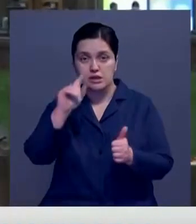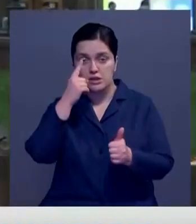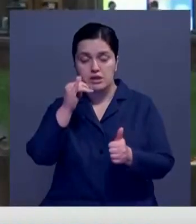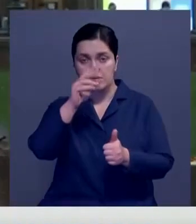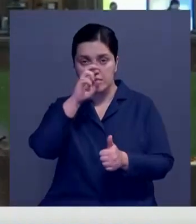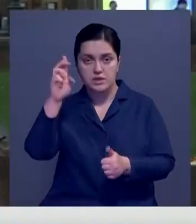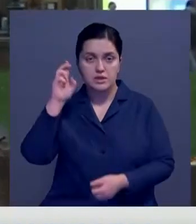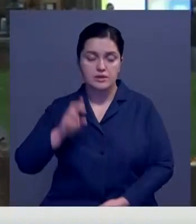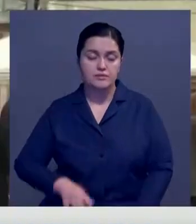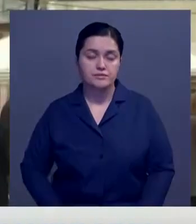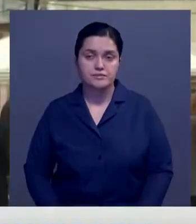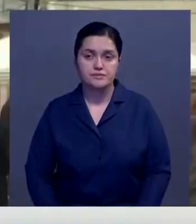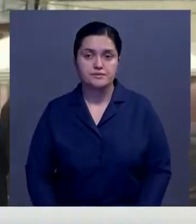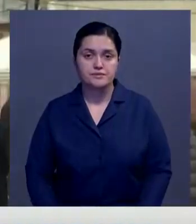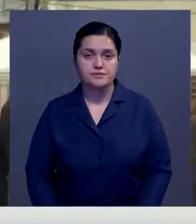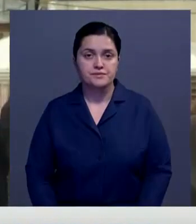Бразилии.